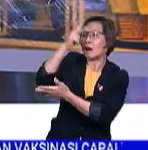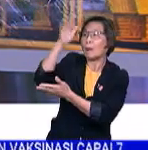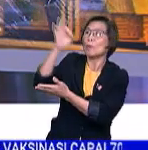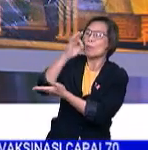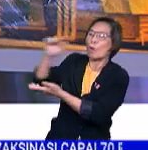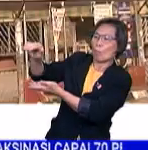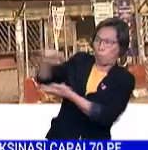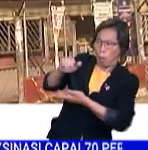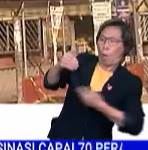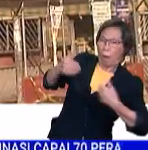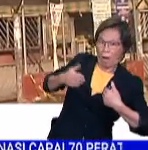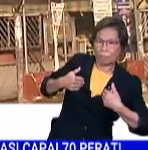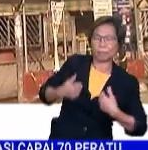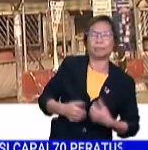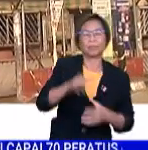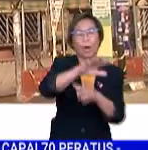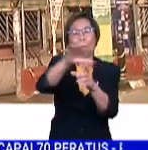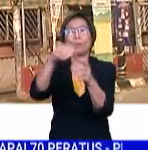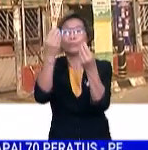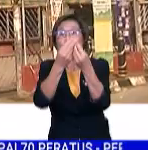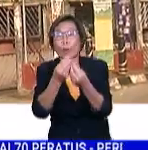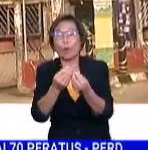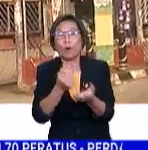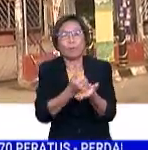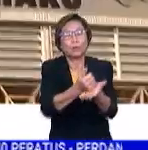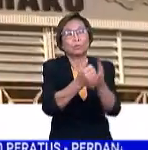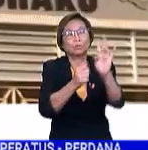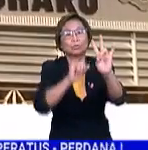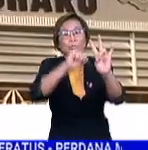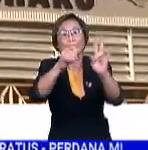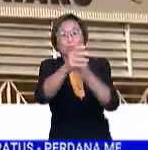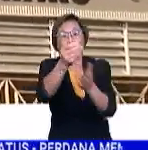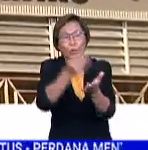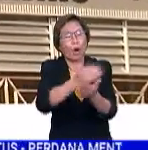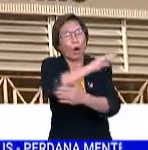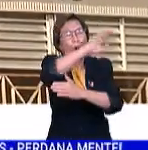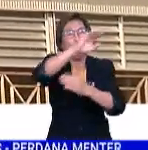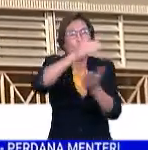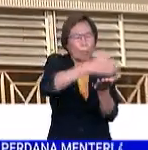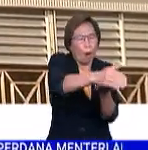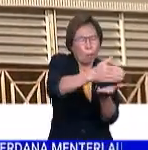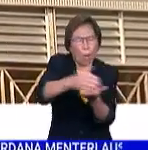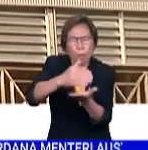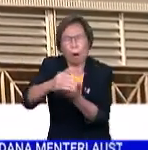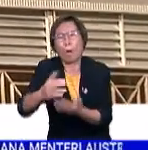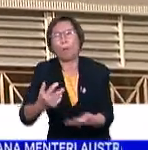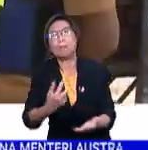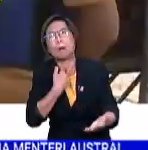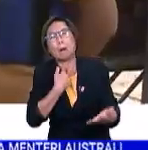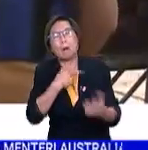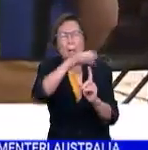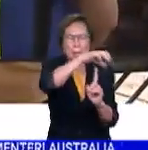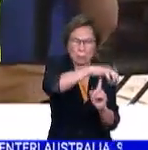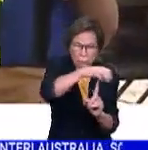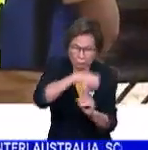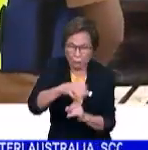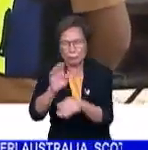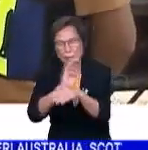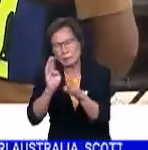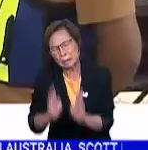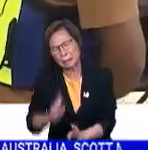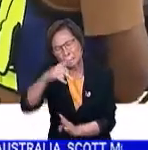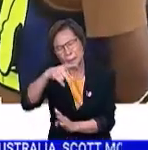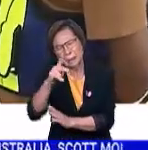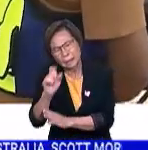Jumlah itu merangkumi bantuan 7 juta ringgit kepada semua yang terjejak seperti penjaja dan peniaga